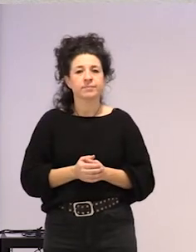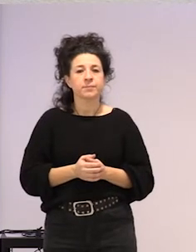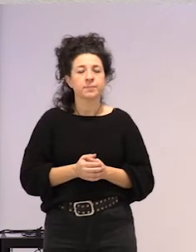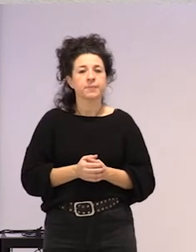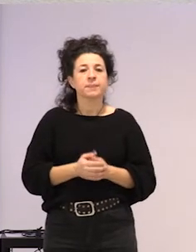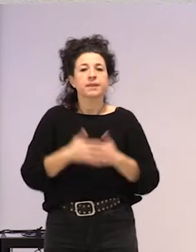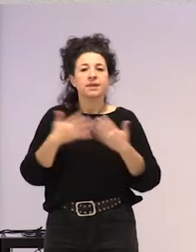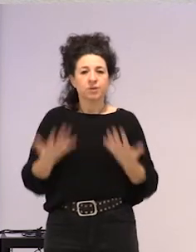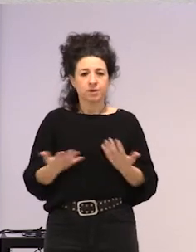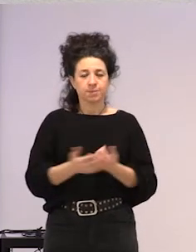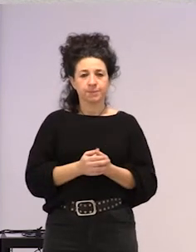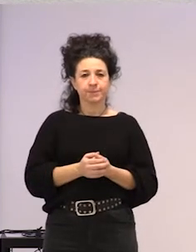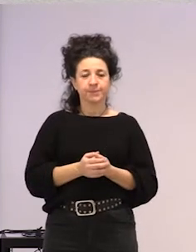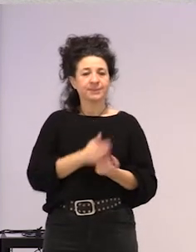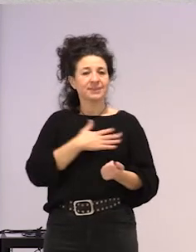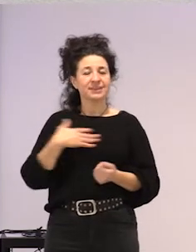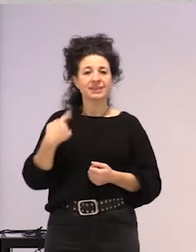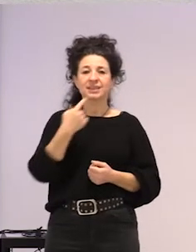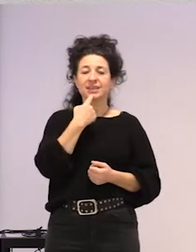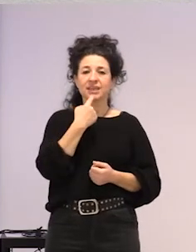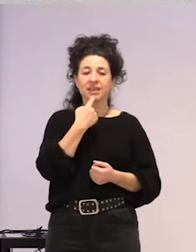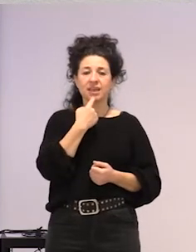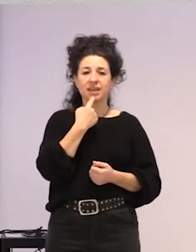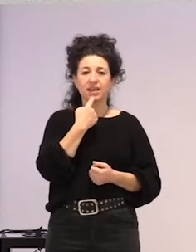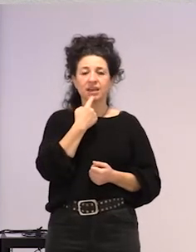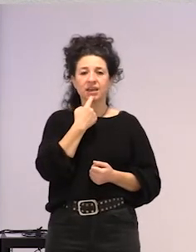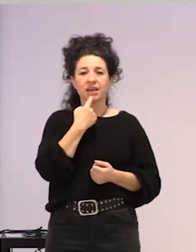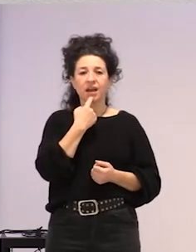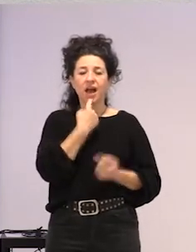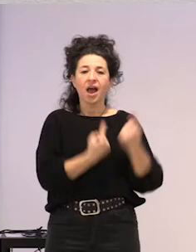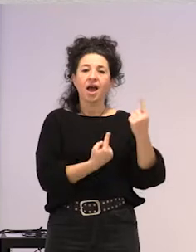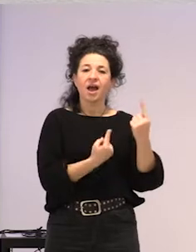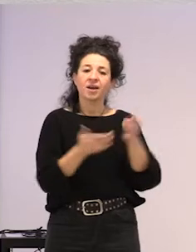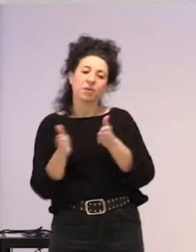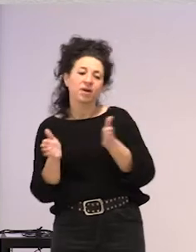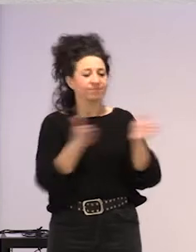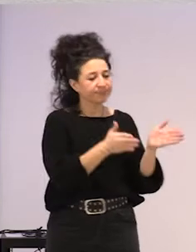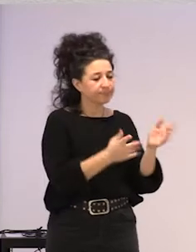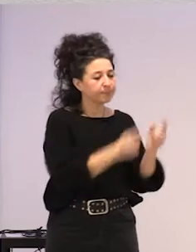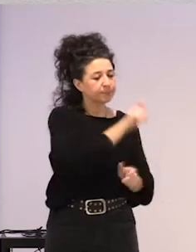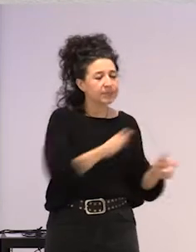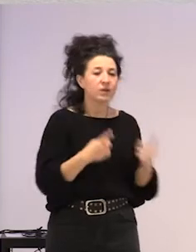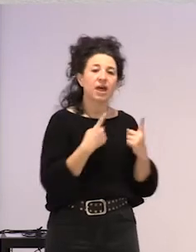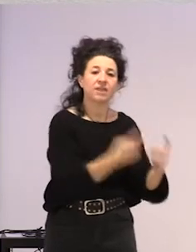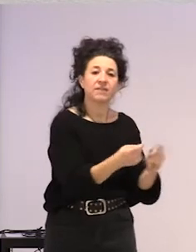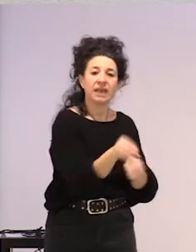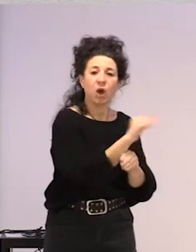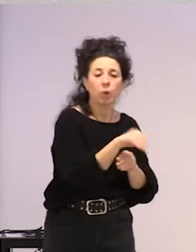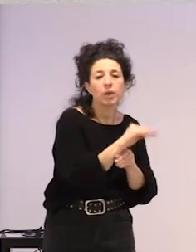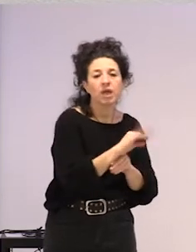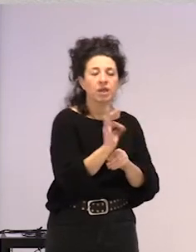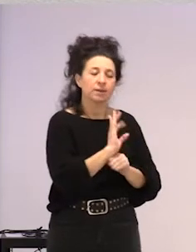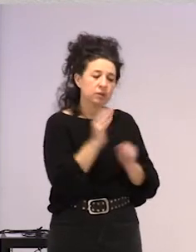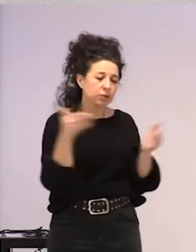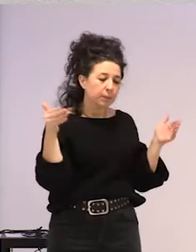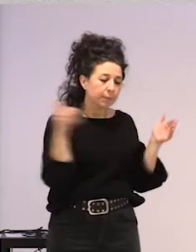Hor duan, honek esan nahi du, ba, hori ez daudela alde batetik zaintza behar duten oiek, eta pentsatu behar dugun